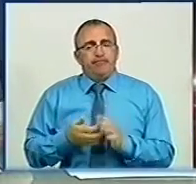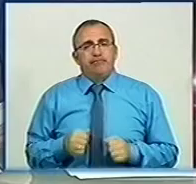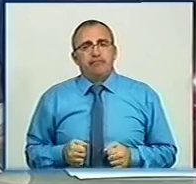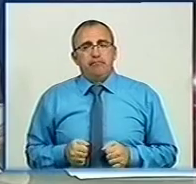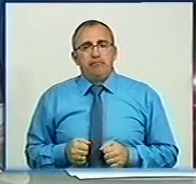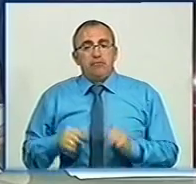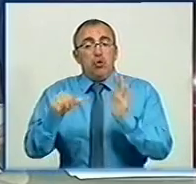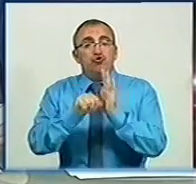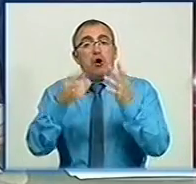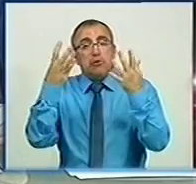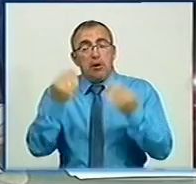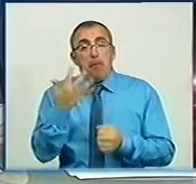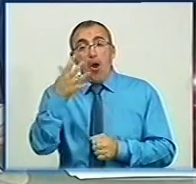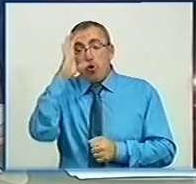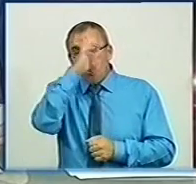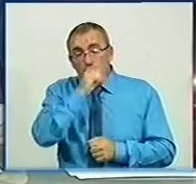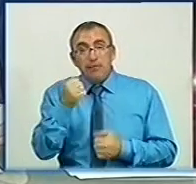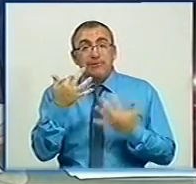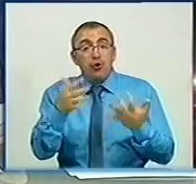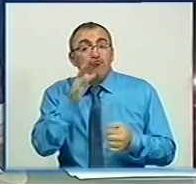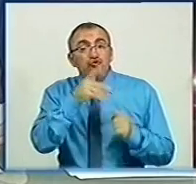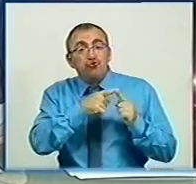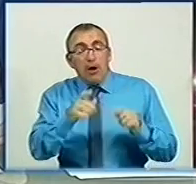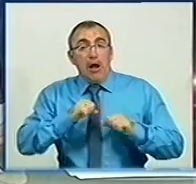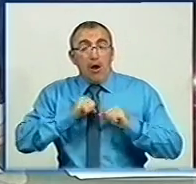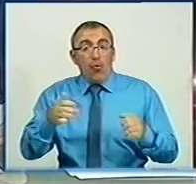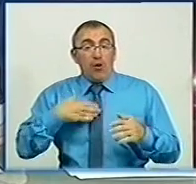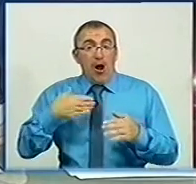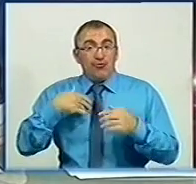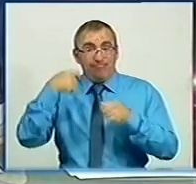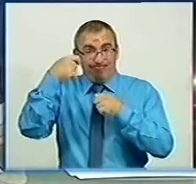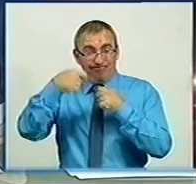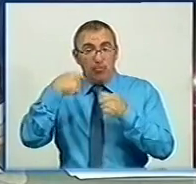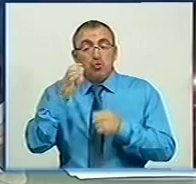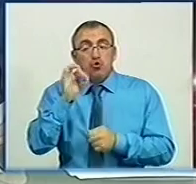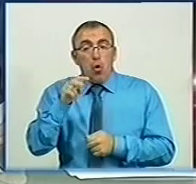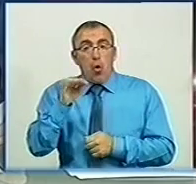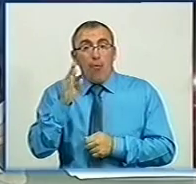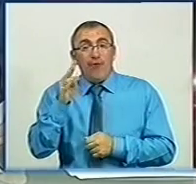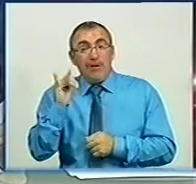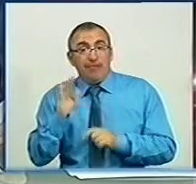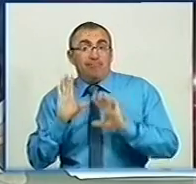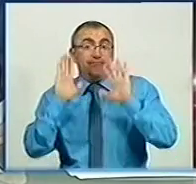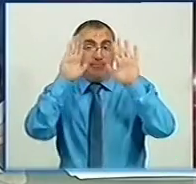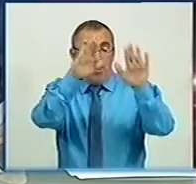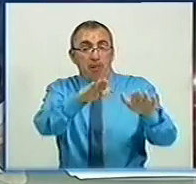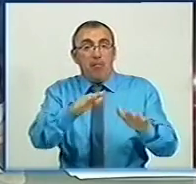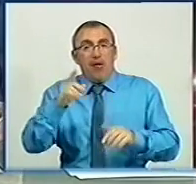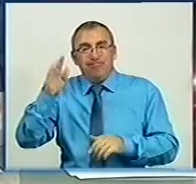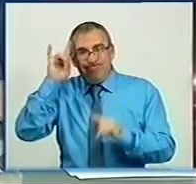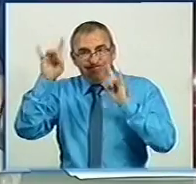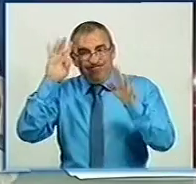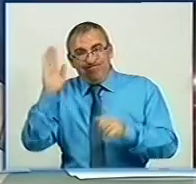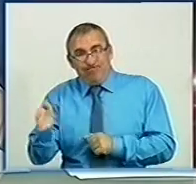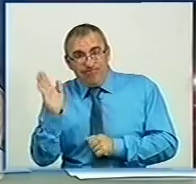6 днів і 5 ночей стільки часу провів герой нашого сюжету на Соловках. Добрався туди автостопом. Місяць